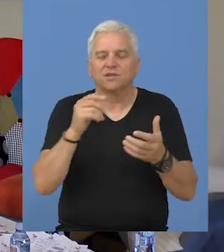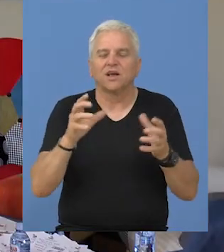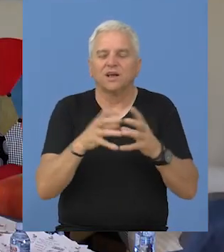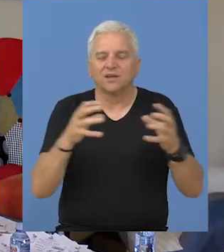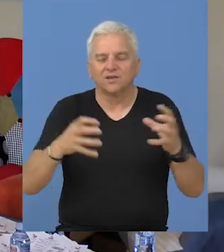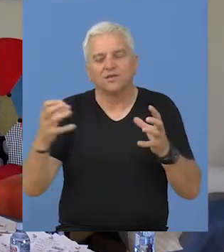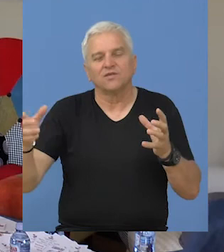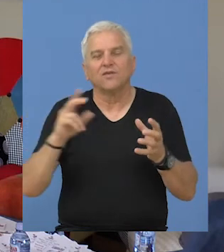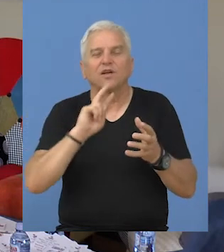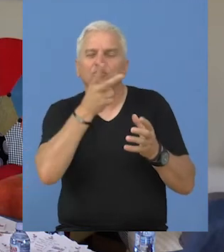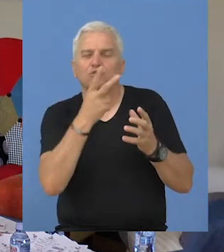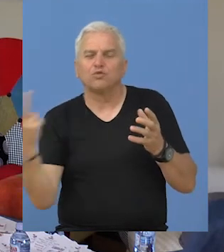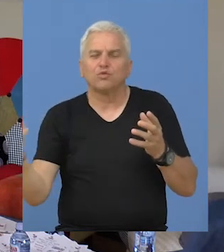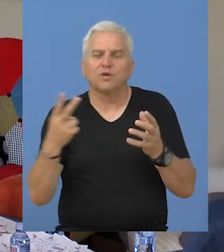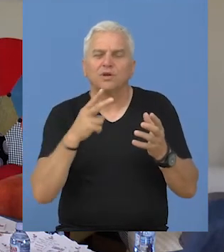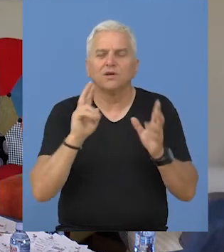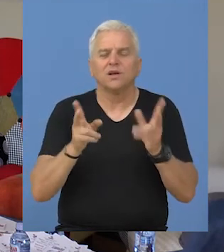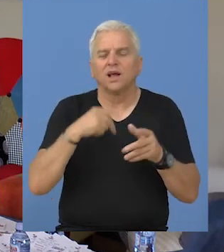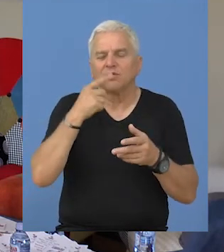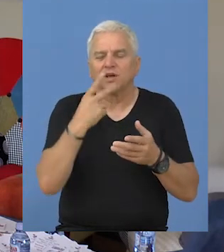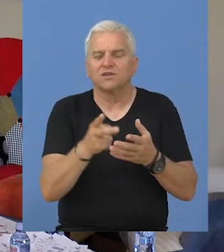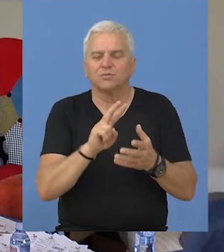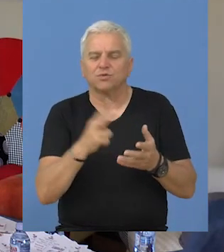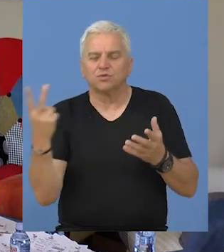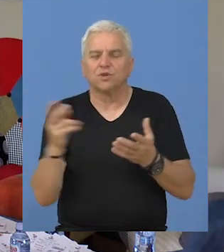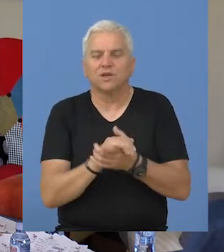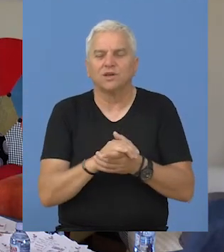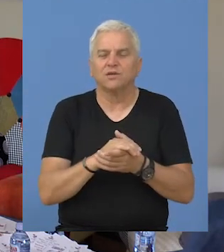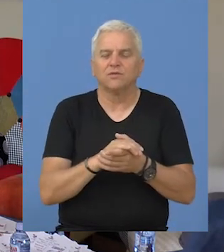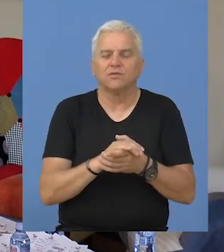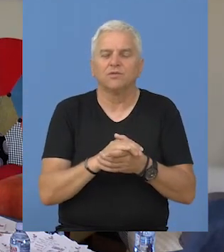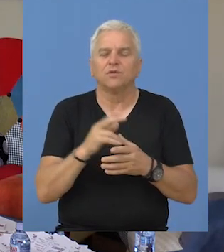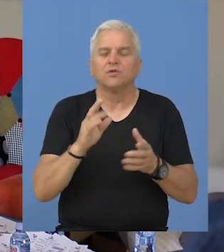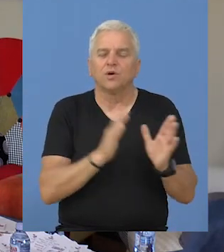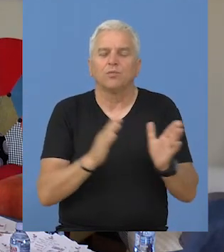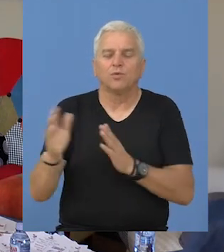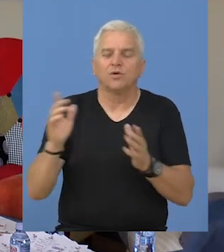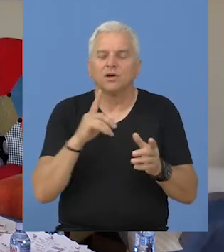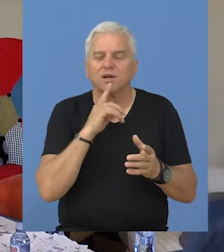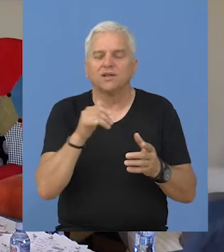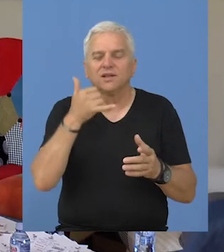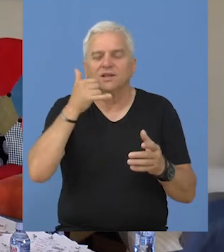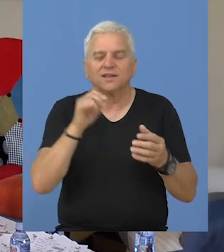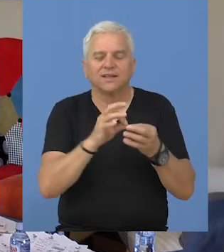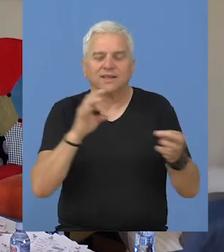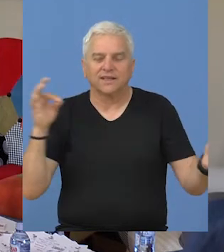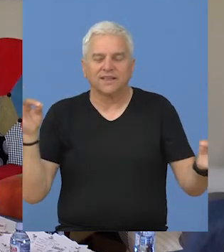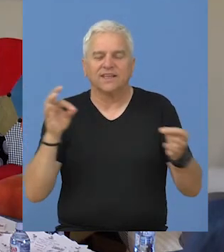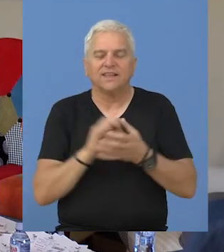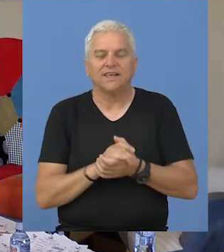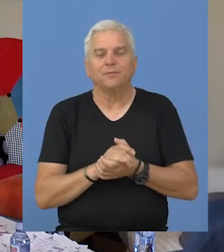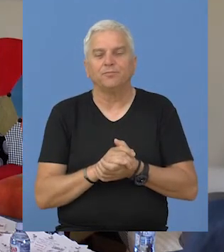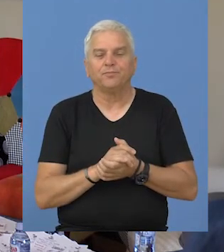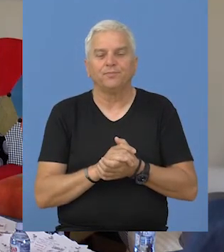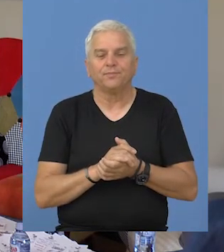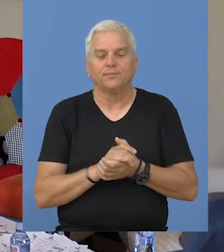iz ciklusa drugi, kako da kažem, drugi po redu, iz ciklusa Zlatnih niti i